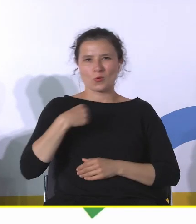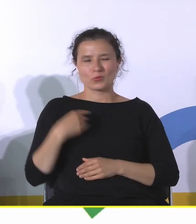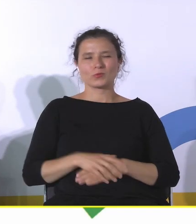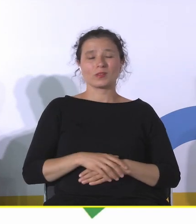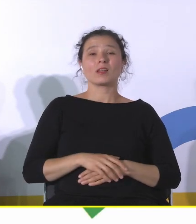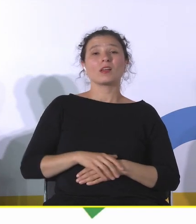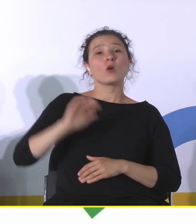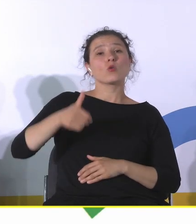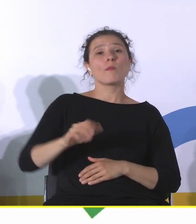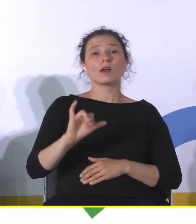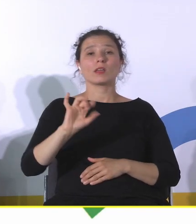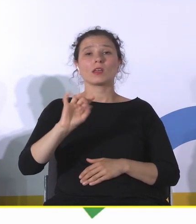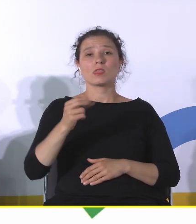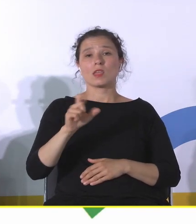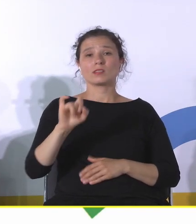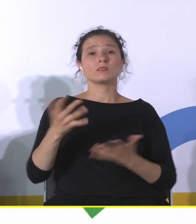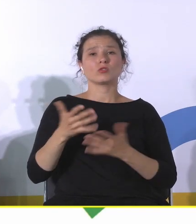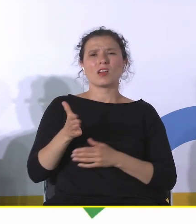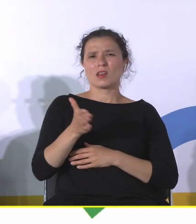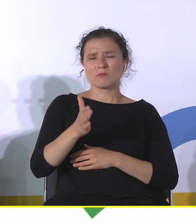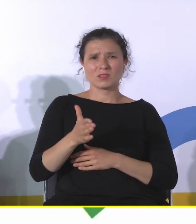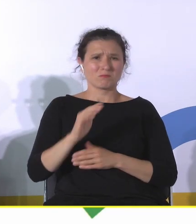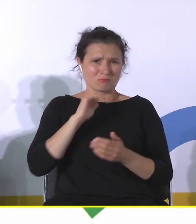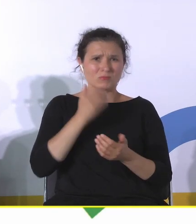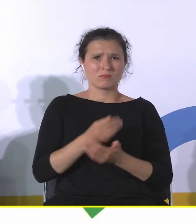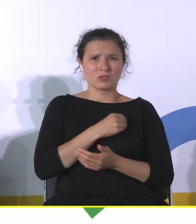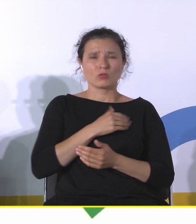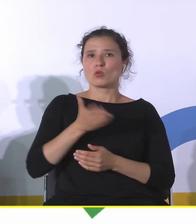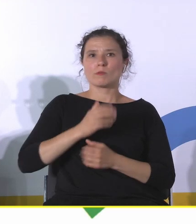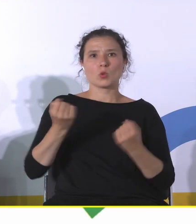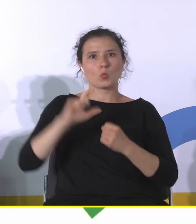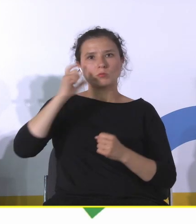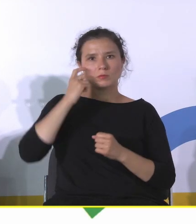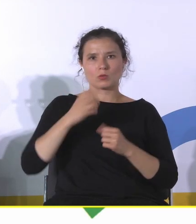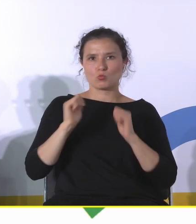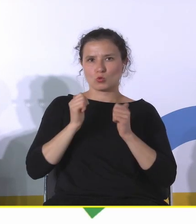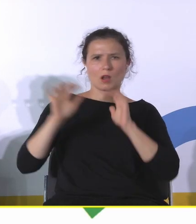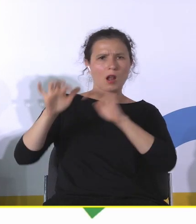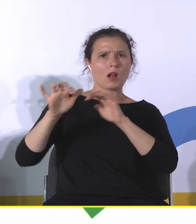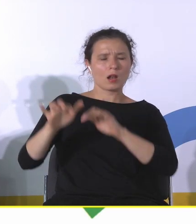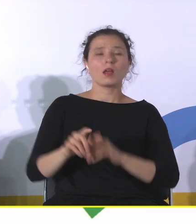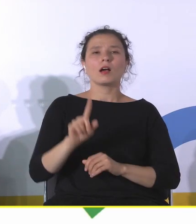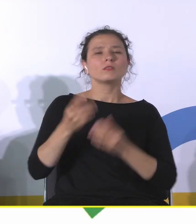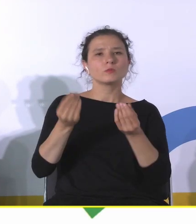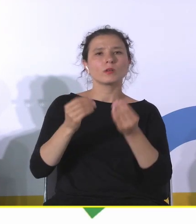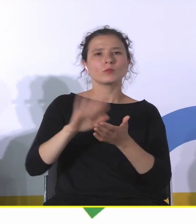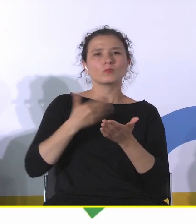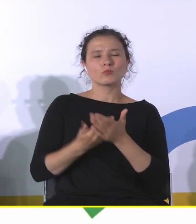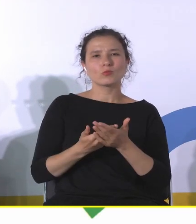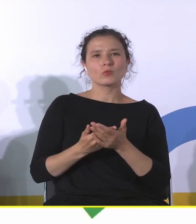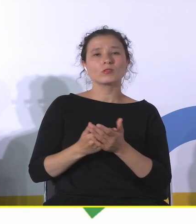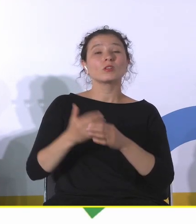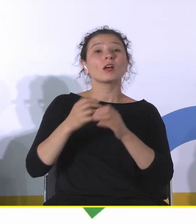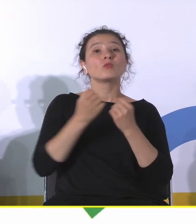Rybniku, gdzie nie ukrywajmy, to nigdy nie będzie wielkie centrum turystyczne, natomiast jest to fantastyczny przykład, że zachowano przynajmniej